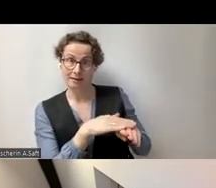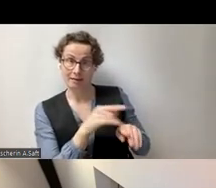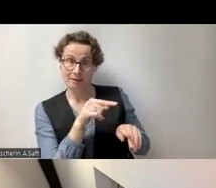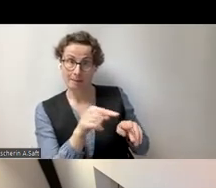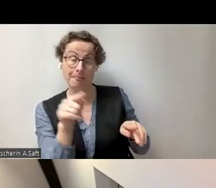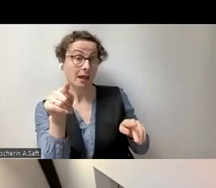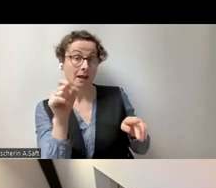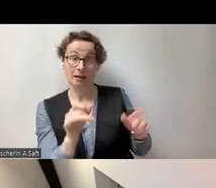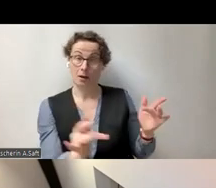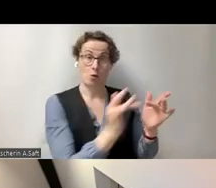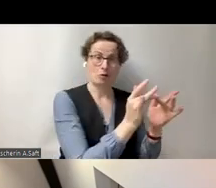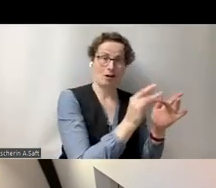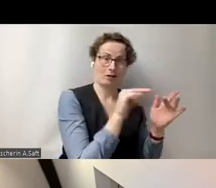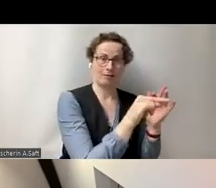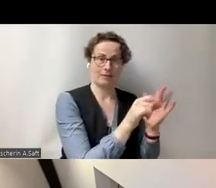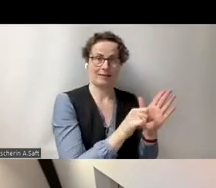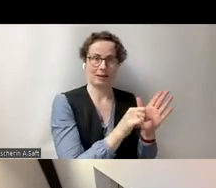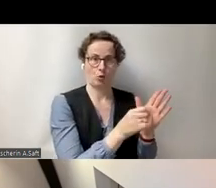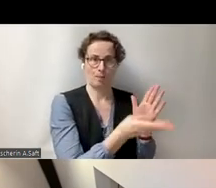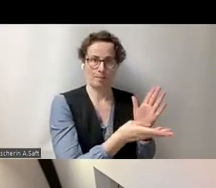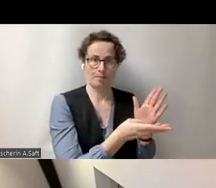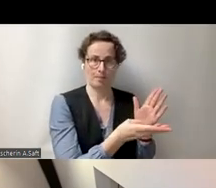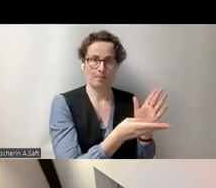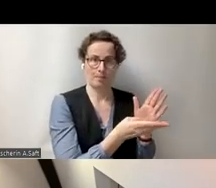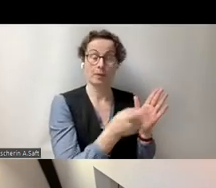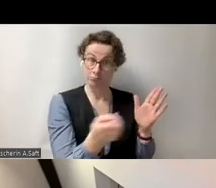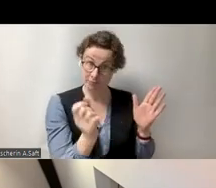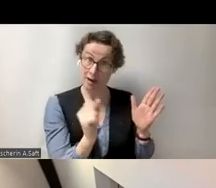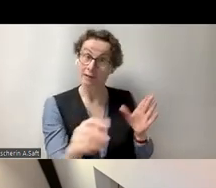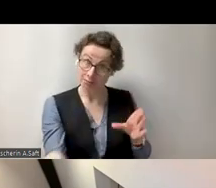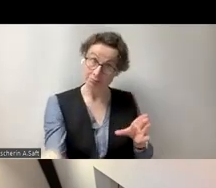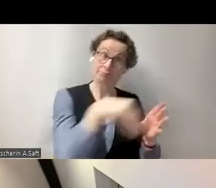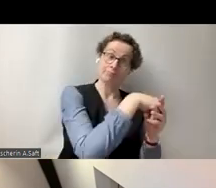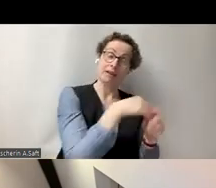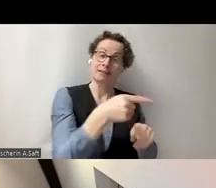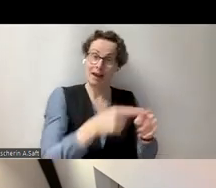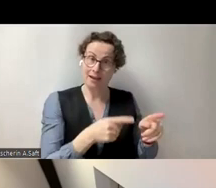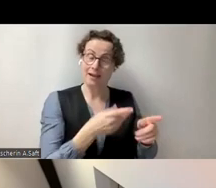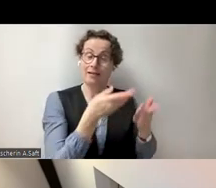Zentrum in Kontakt treten und wie gesagt, können Teil von diesem Zentrum werden.